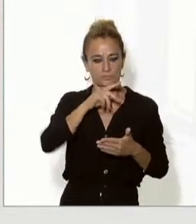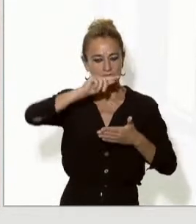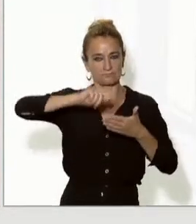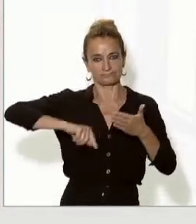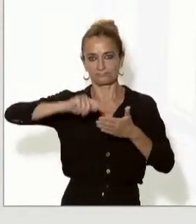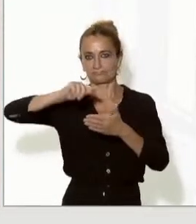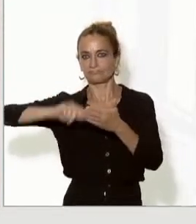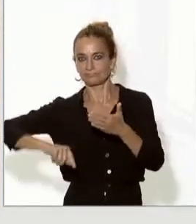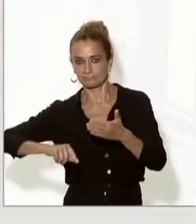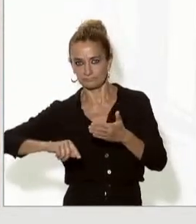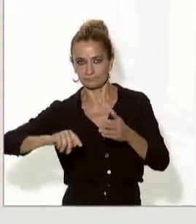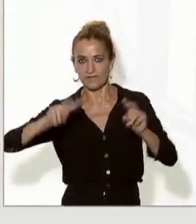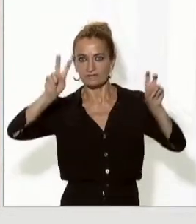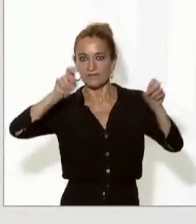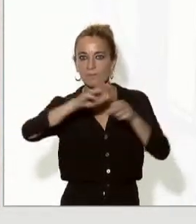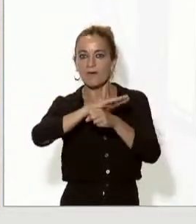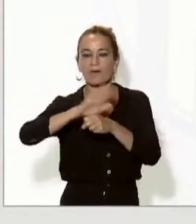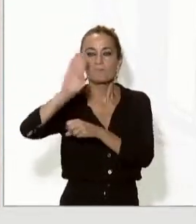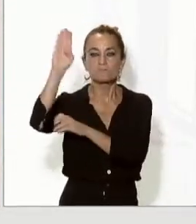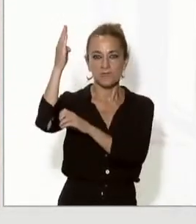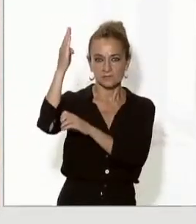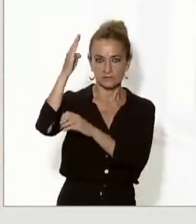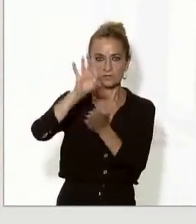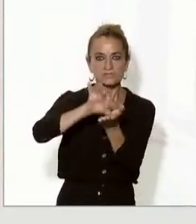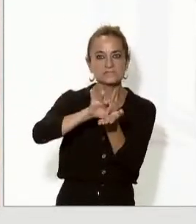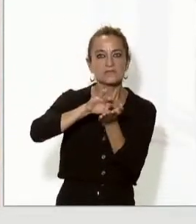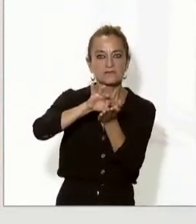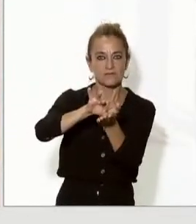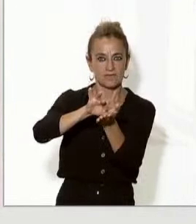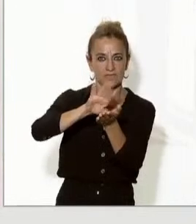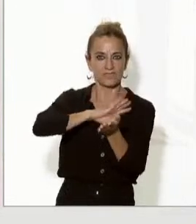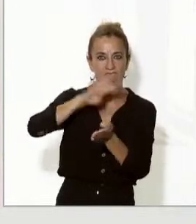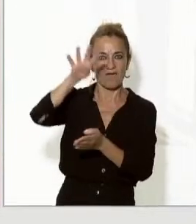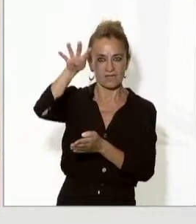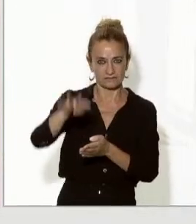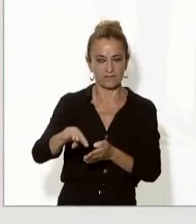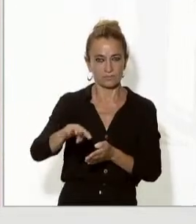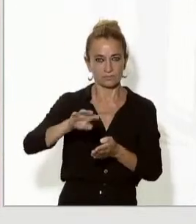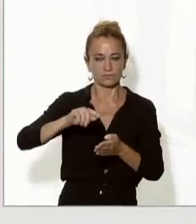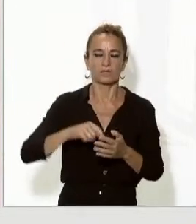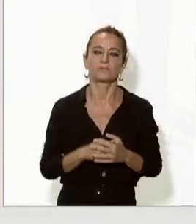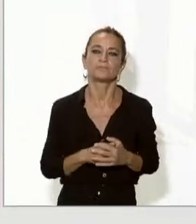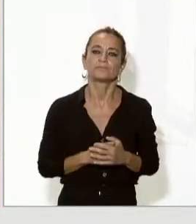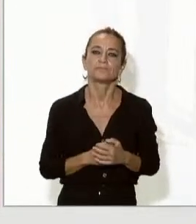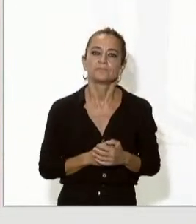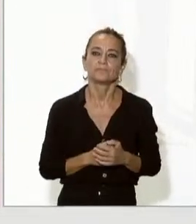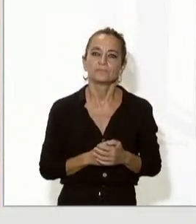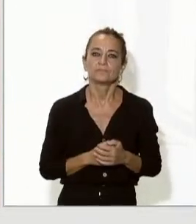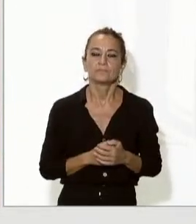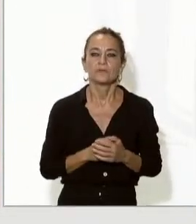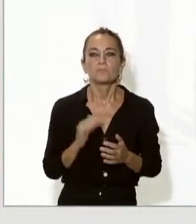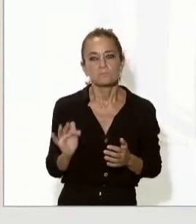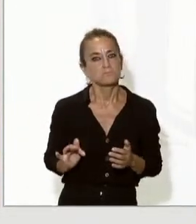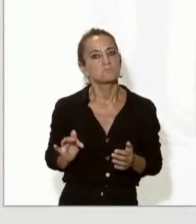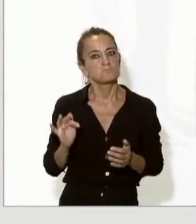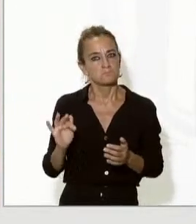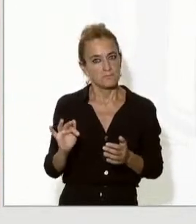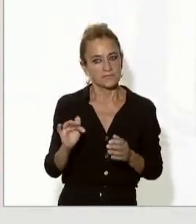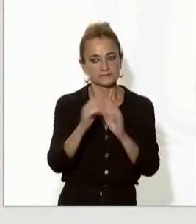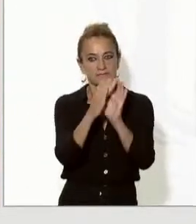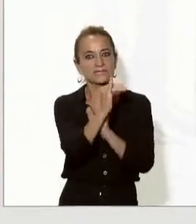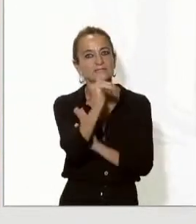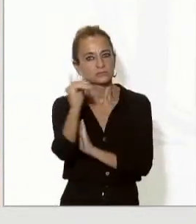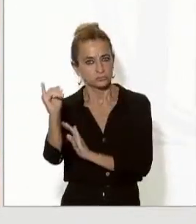en l'àmbit de la meteorologia amb el Servei Meteorològic de Catalunya i la contrapart corresponent per part de les